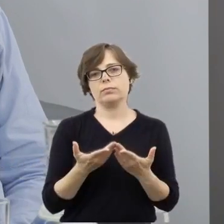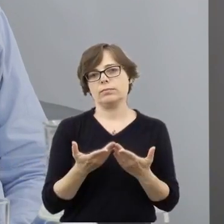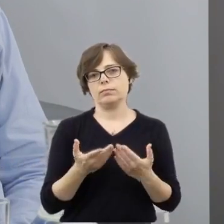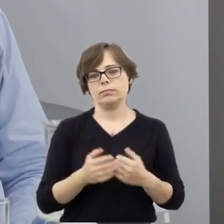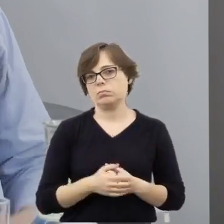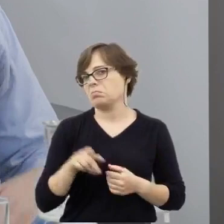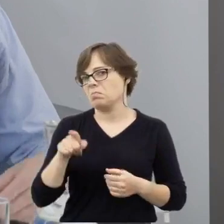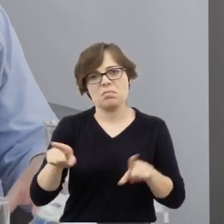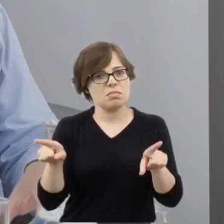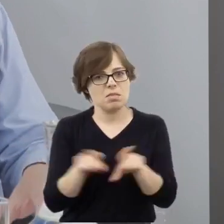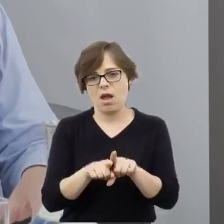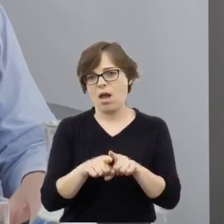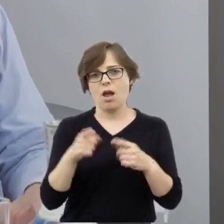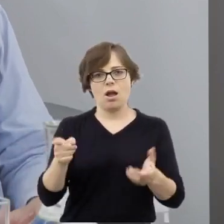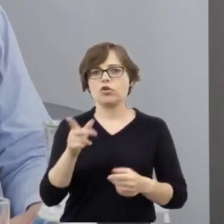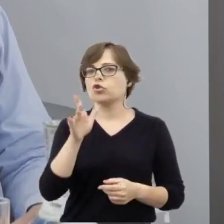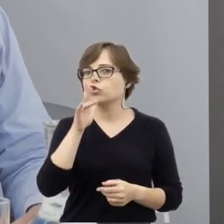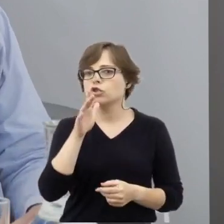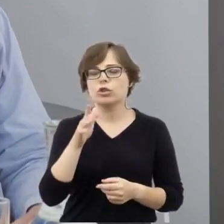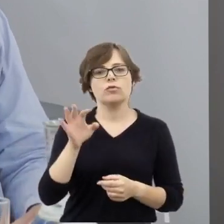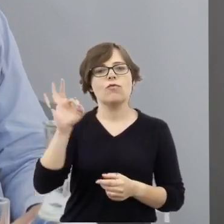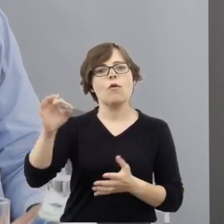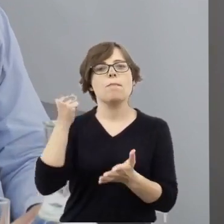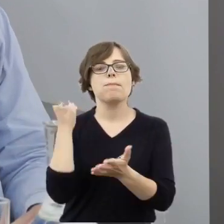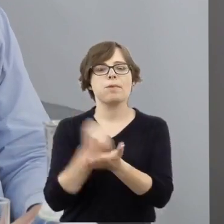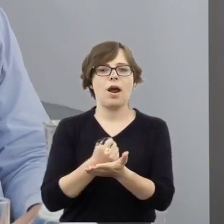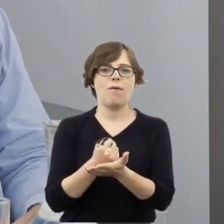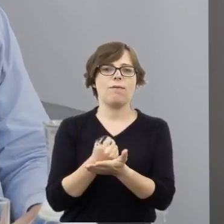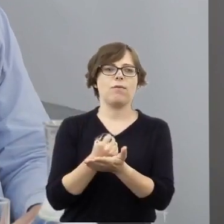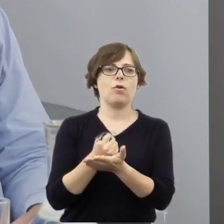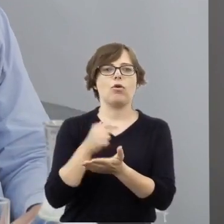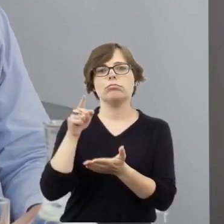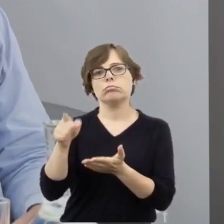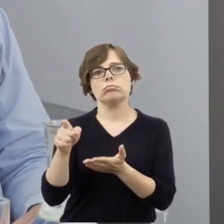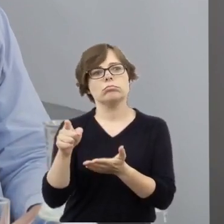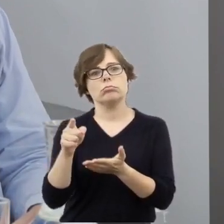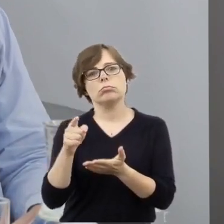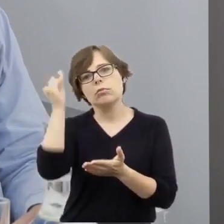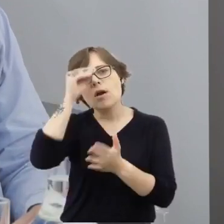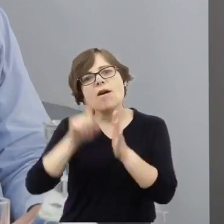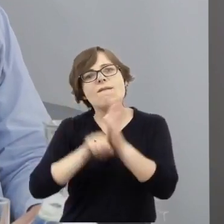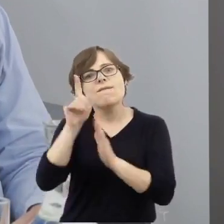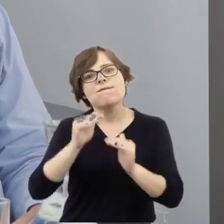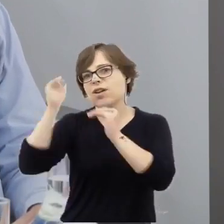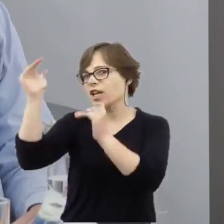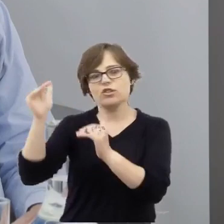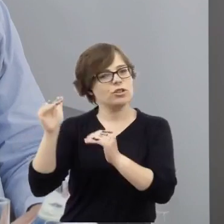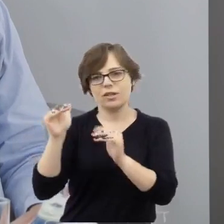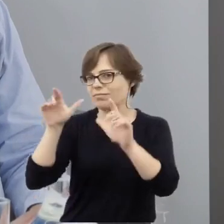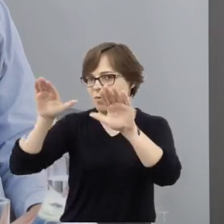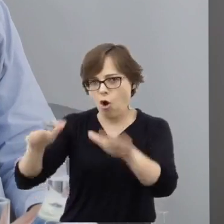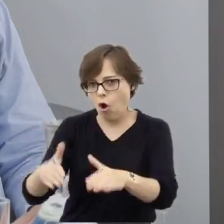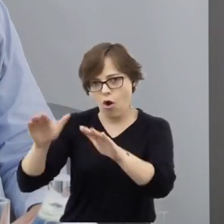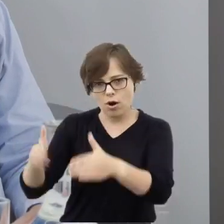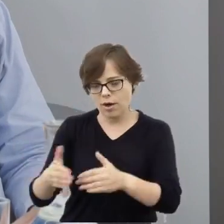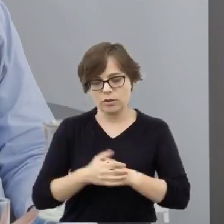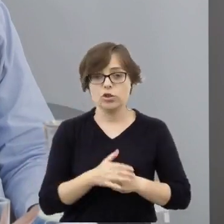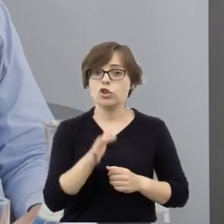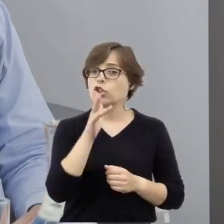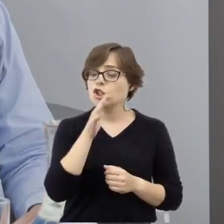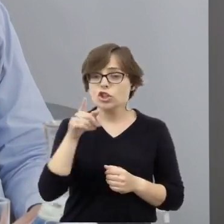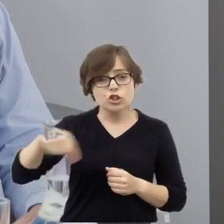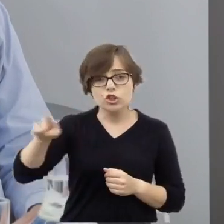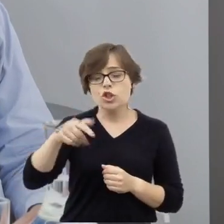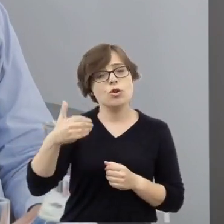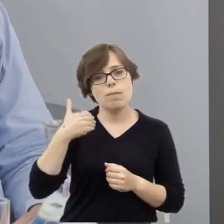jak ograniczone były ich prawa do zdobywania wyższego wykształcenia. Żydzi podlegali różnym